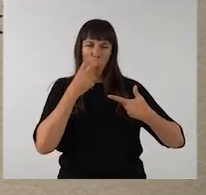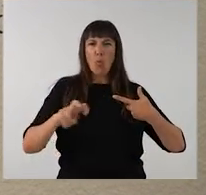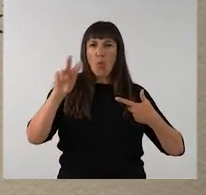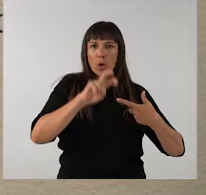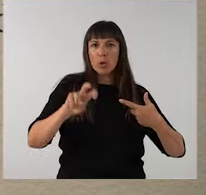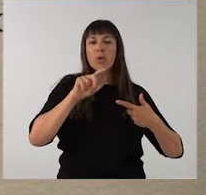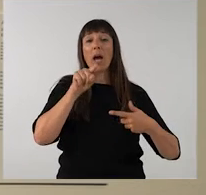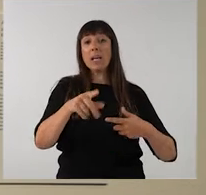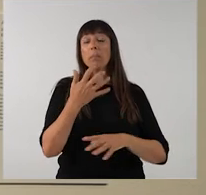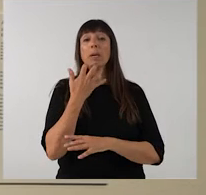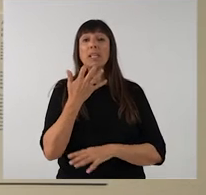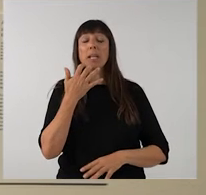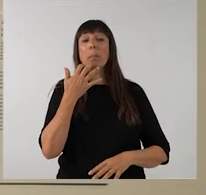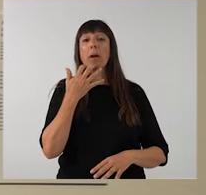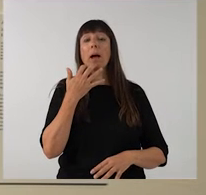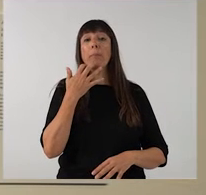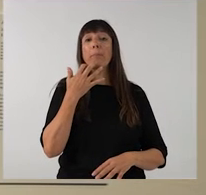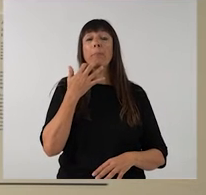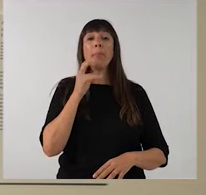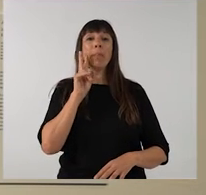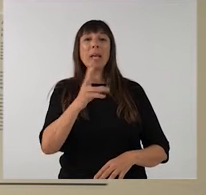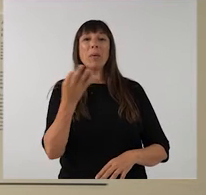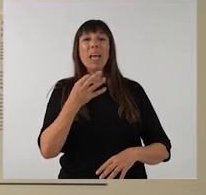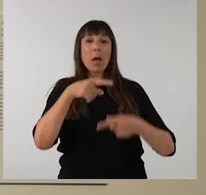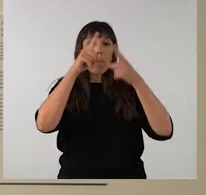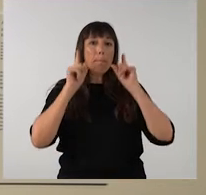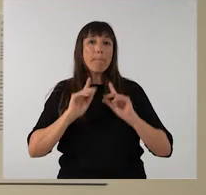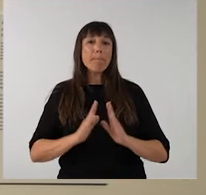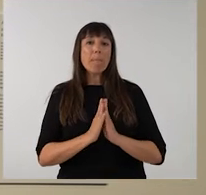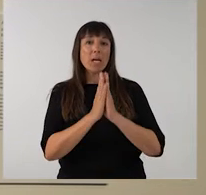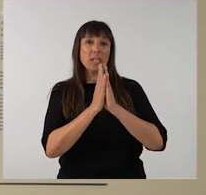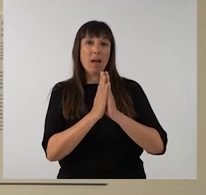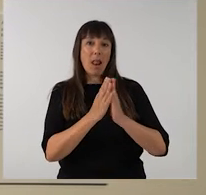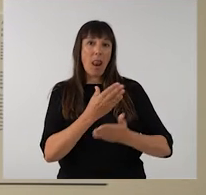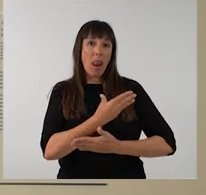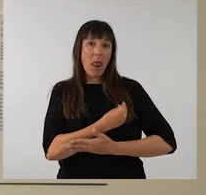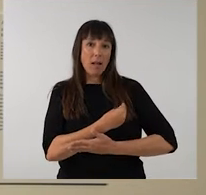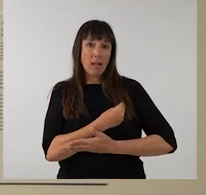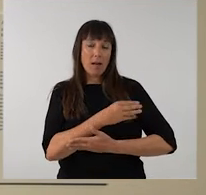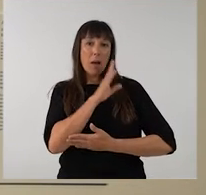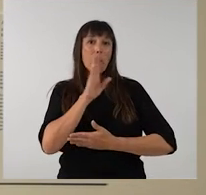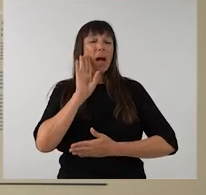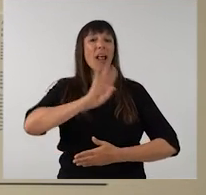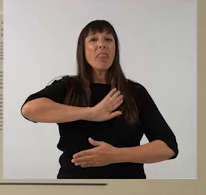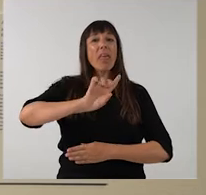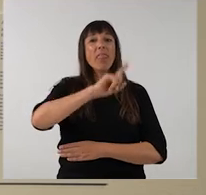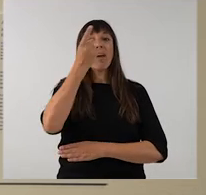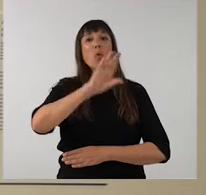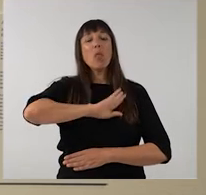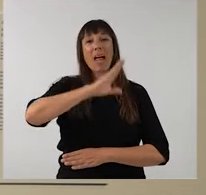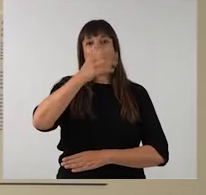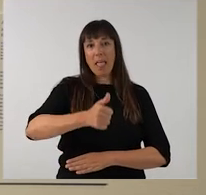curiosa. Aquí, per exemple, tenim una verge lactant, o la Mare de Déu de la Llet,